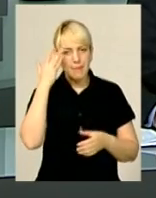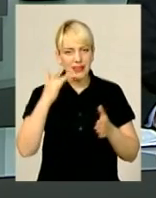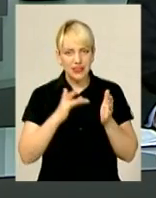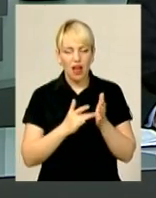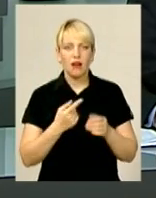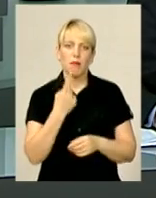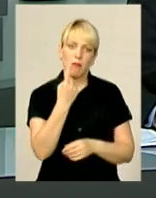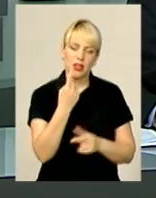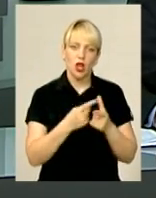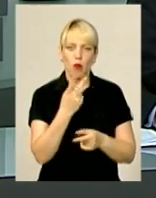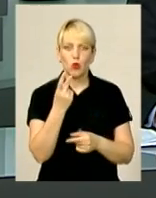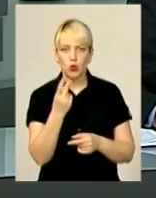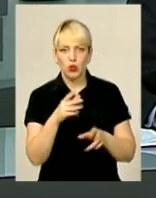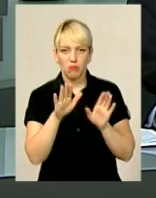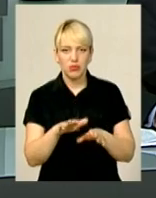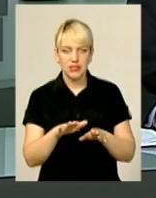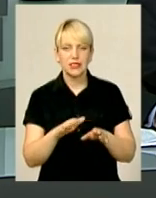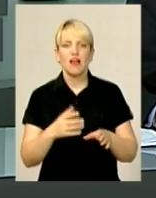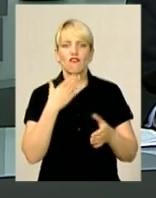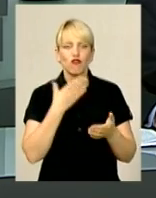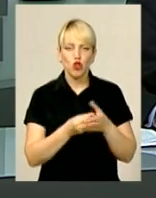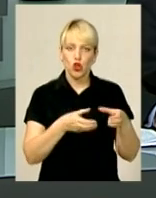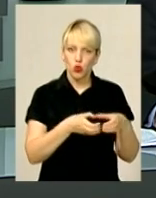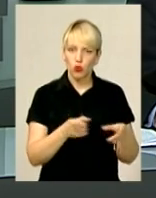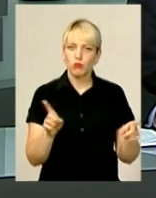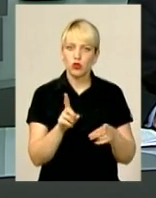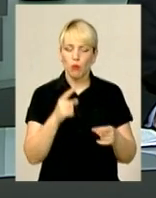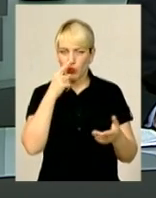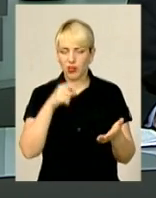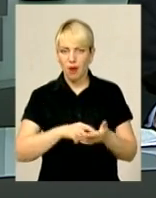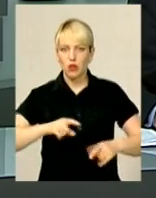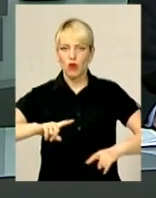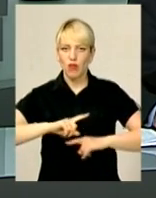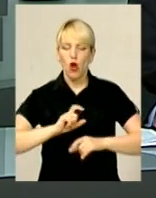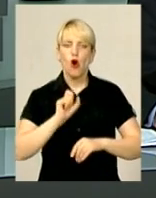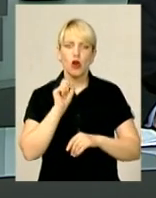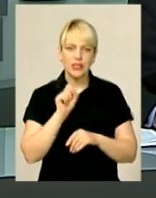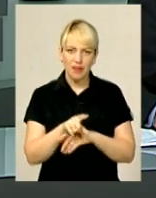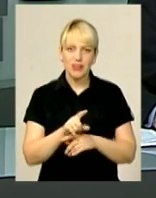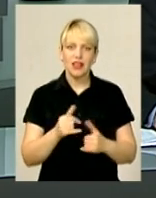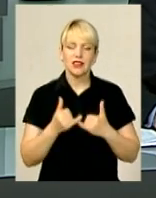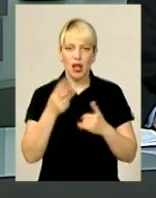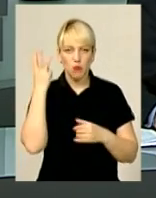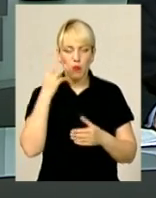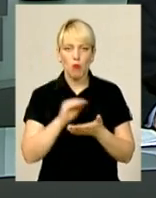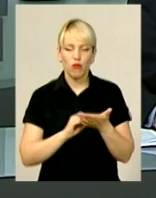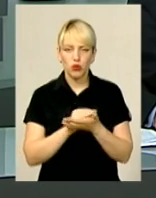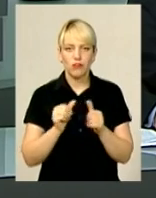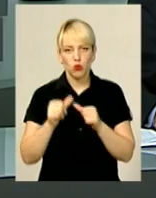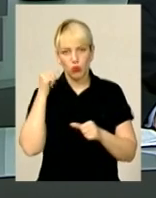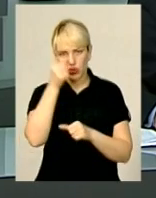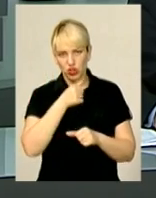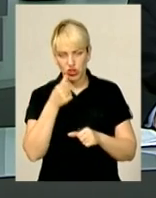друге місце в своїй групі, аби потрапити до фіналу. Головним же завданням для «Поділля» є повторити торічній успіх і здобути